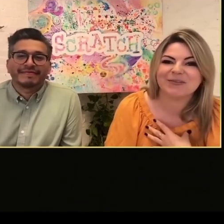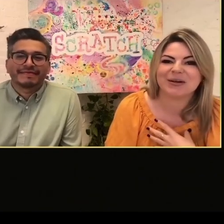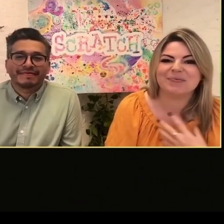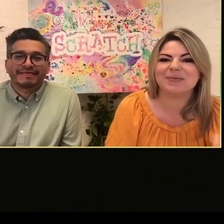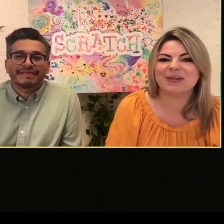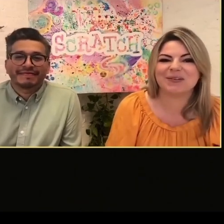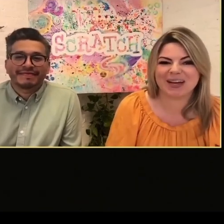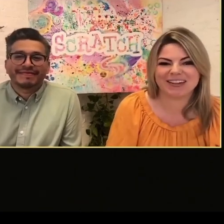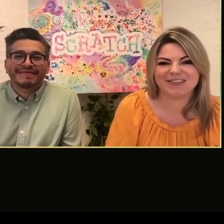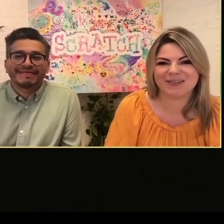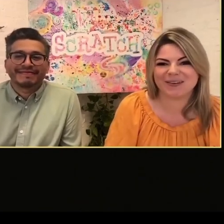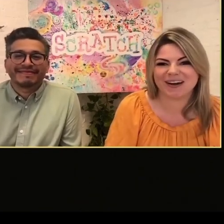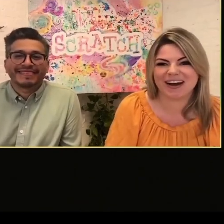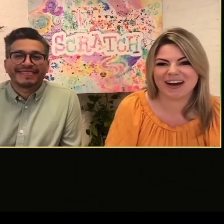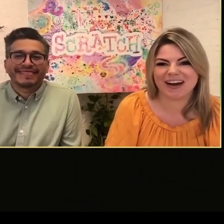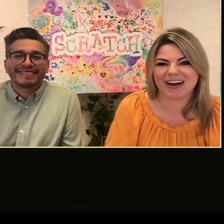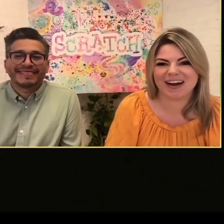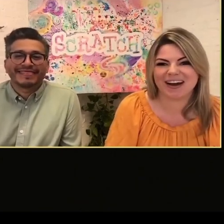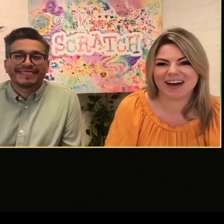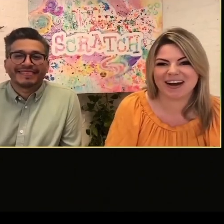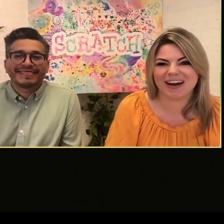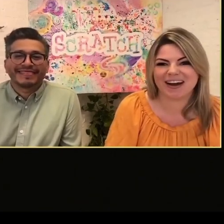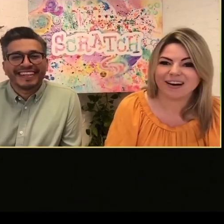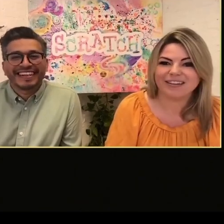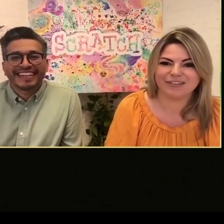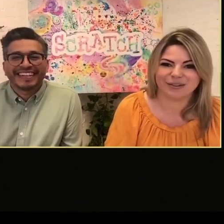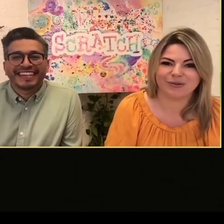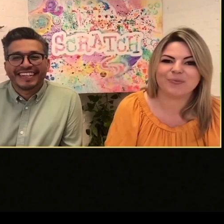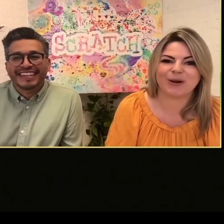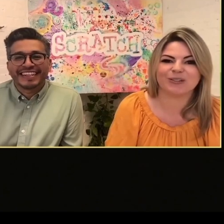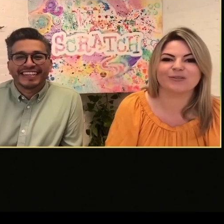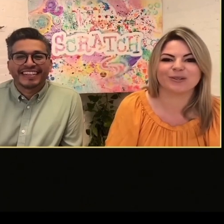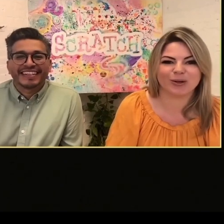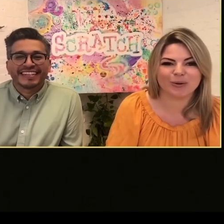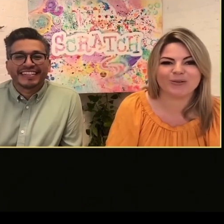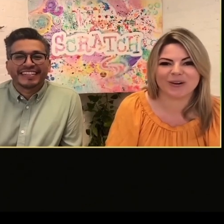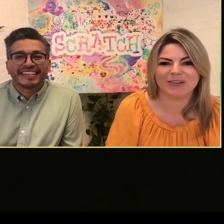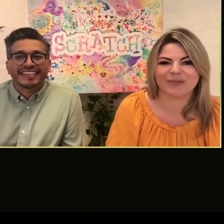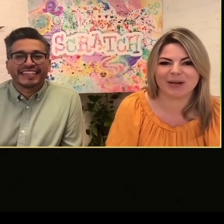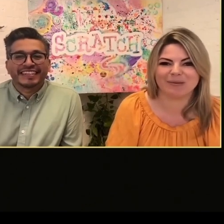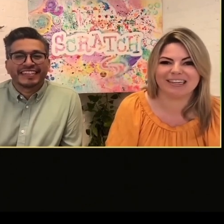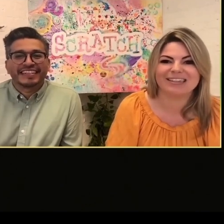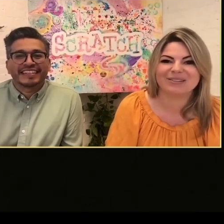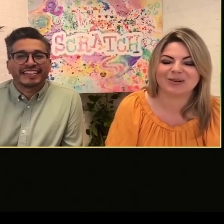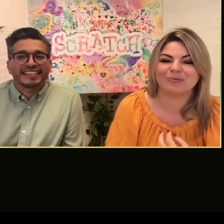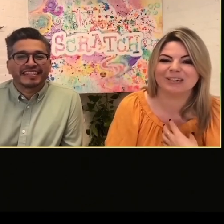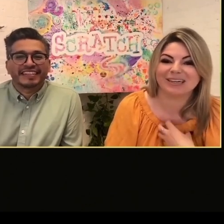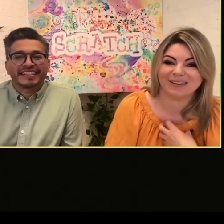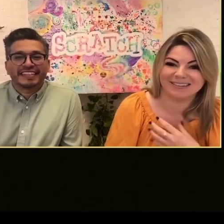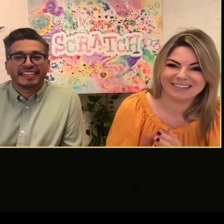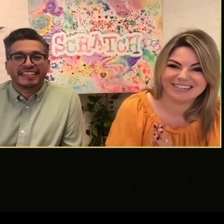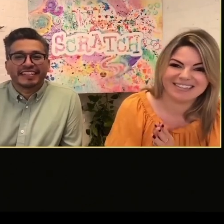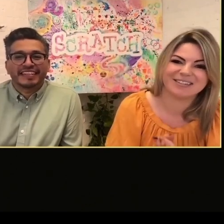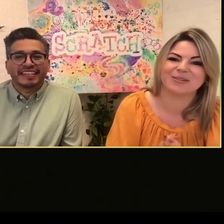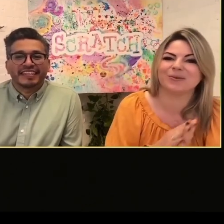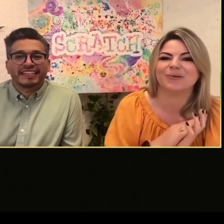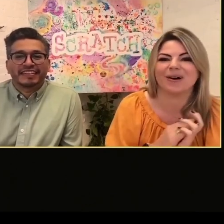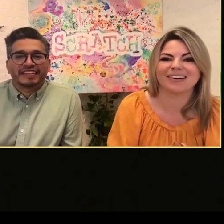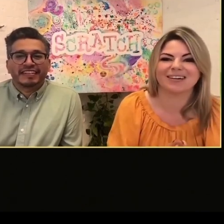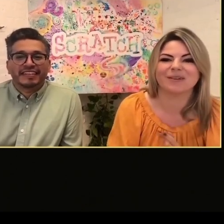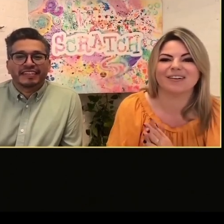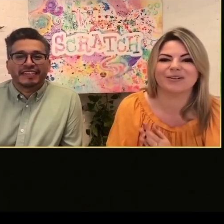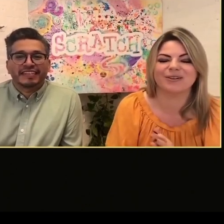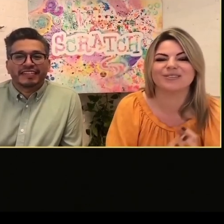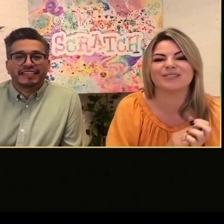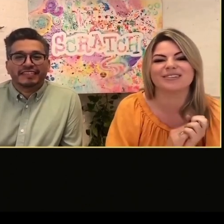benvenuto a questa Scratch Conference per i designer e per molte persone. Stiamo parlando di